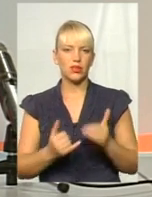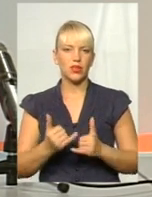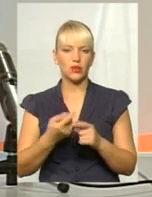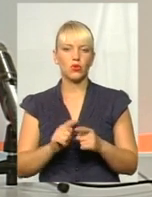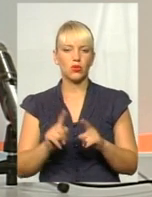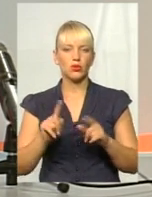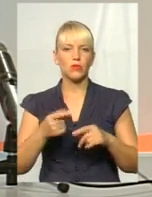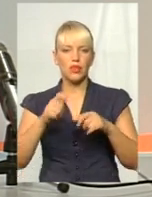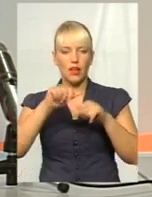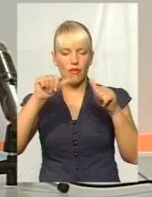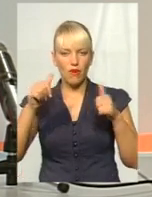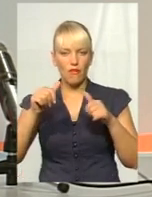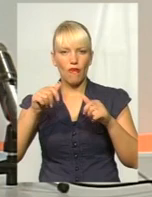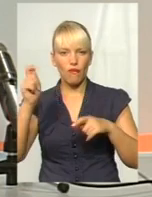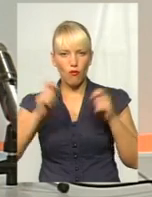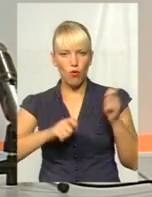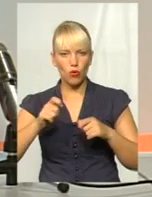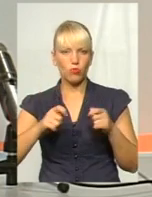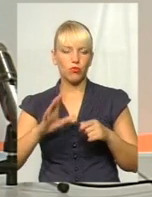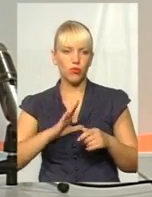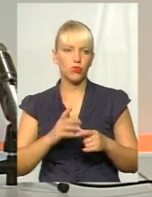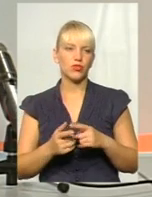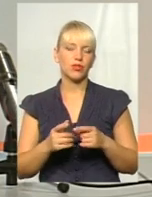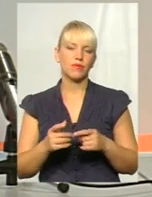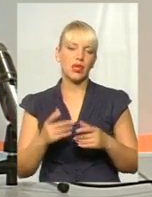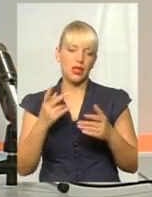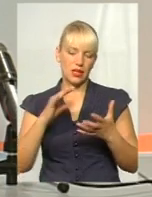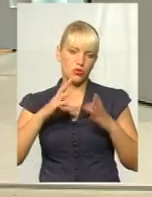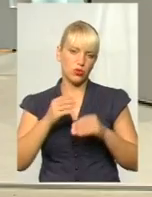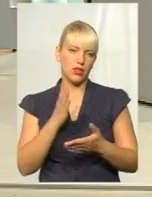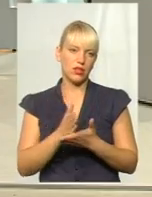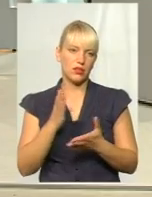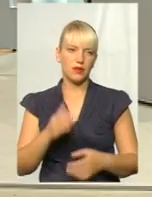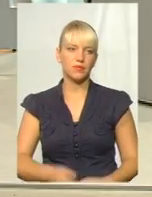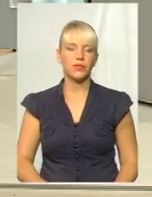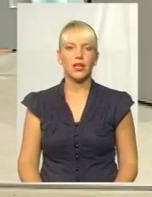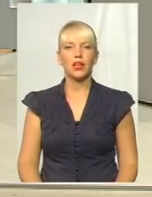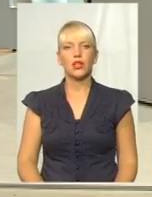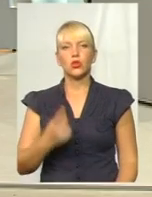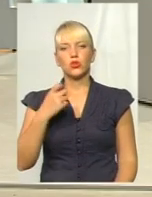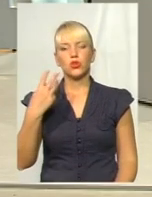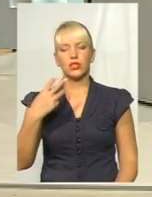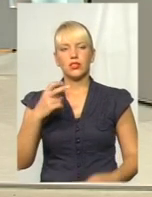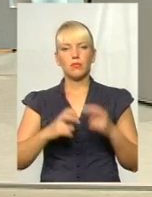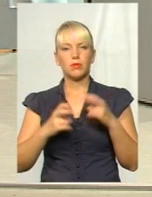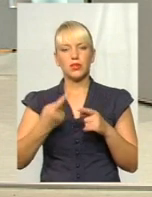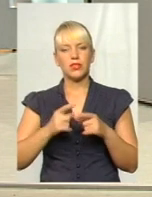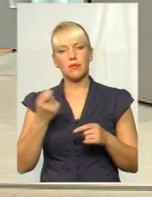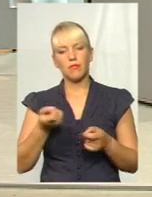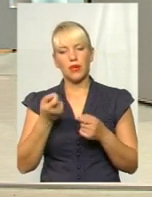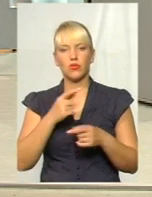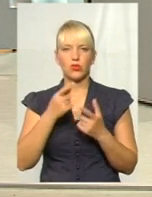проведений форум на високому рівні, і результати вони вже маємо в очевидь. 130 підприємств – це багато чи мало?